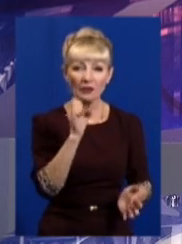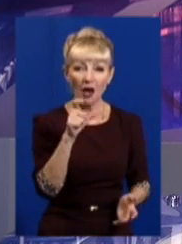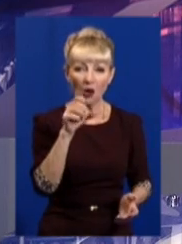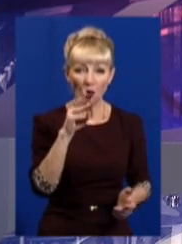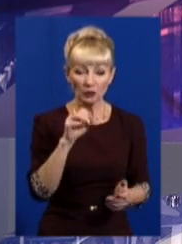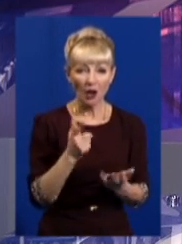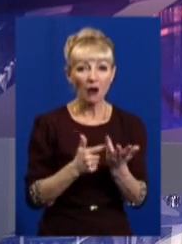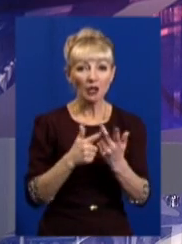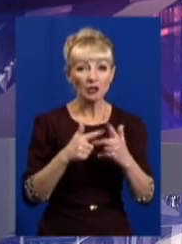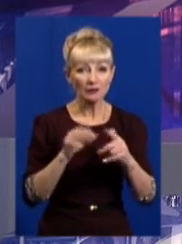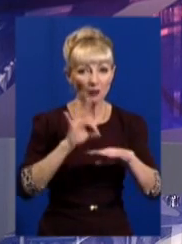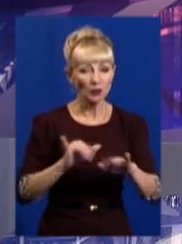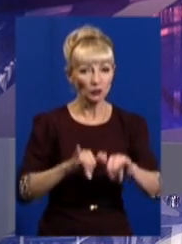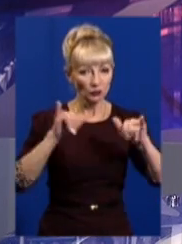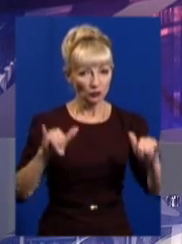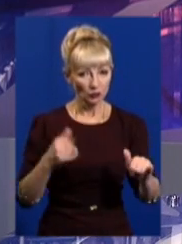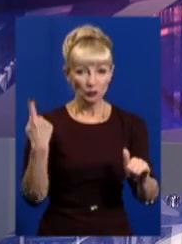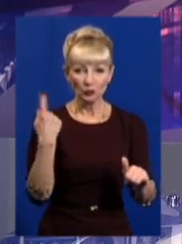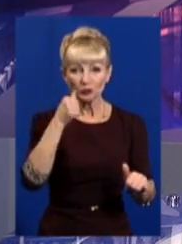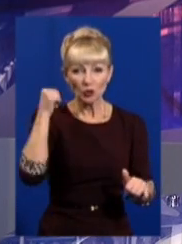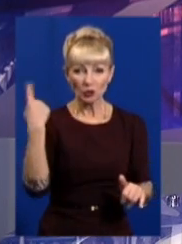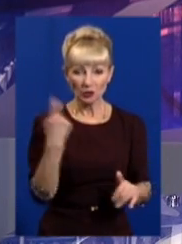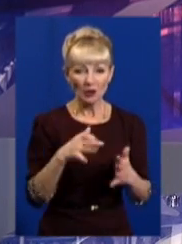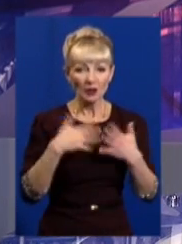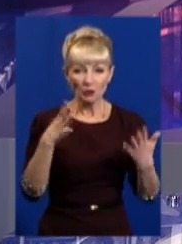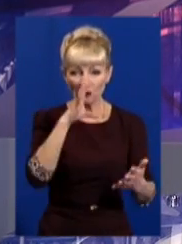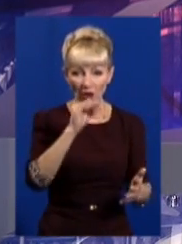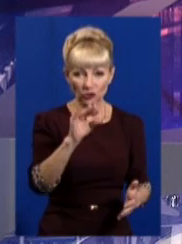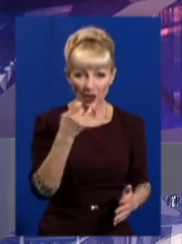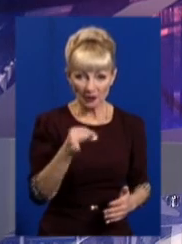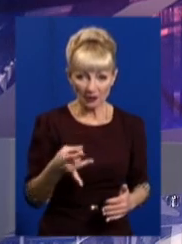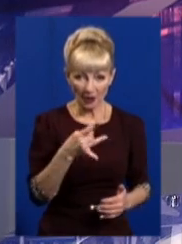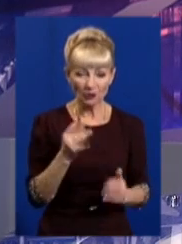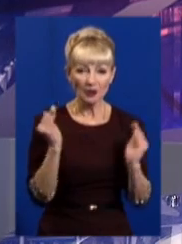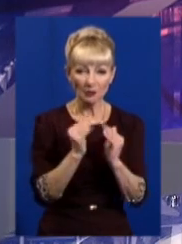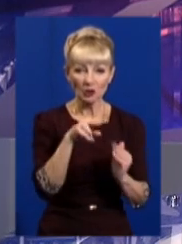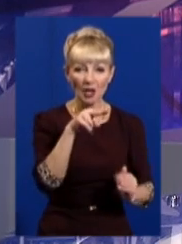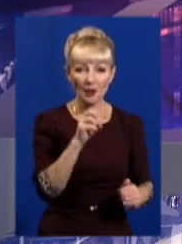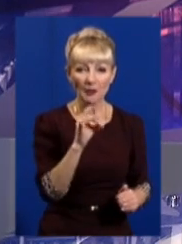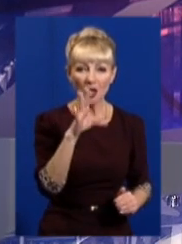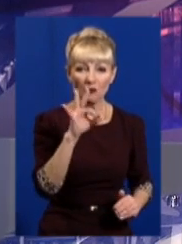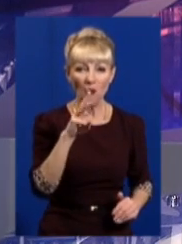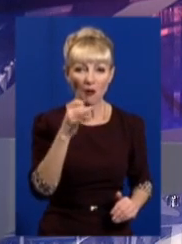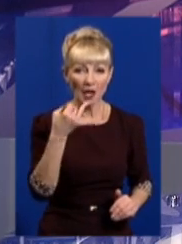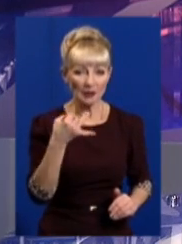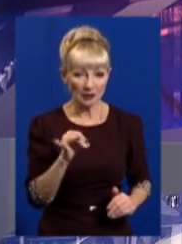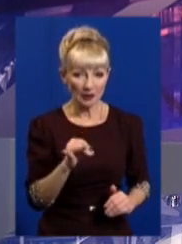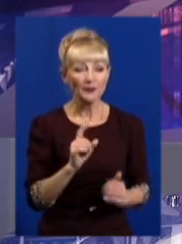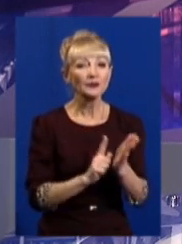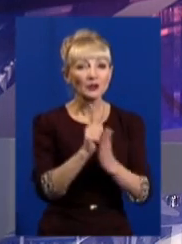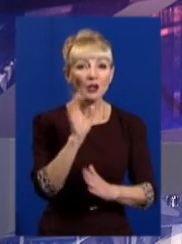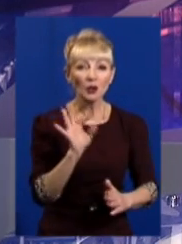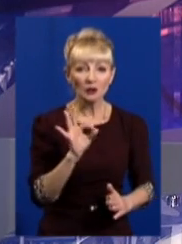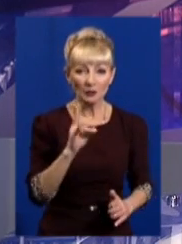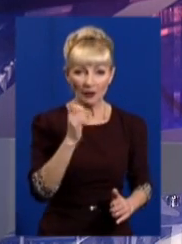збільшилася і з початку минулого тижня. Найбільше їх у Вовчанському районі, найменше у Первомайському. За даними лабцентру, від початку